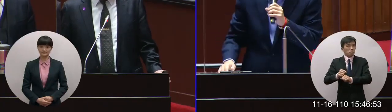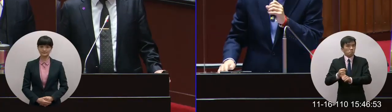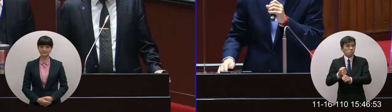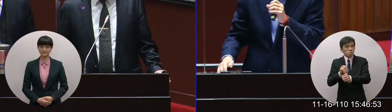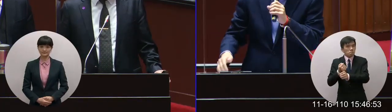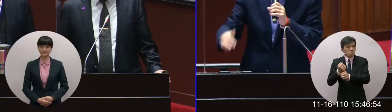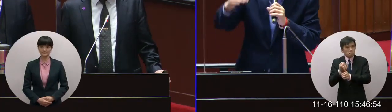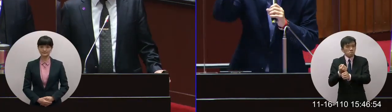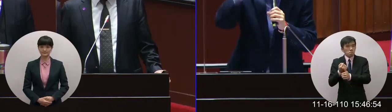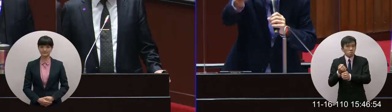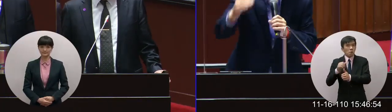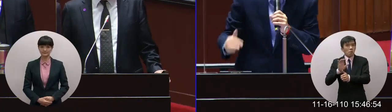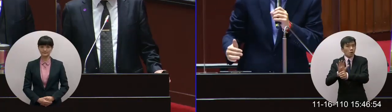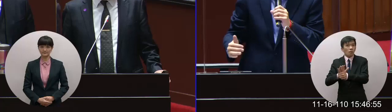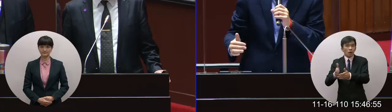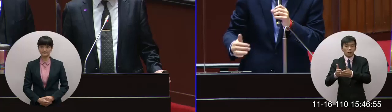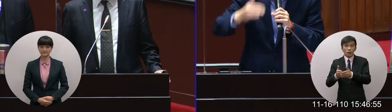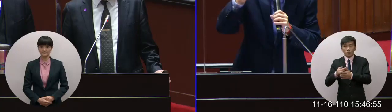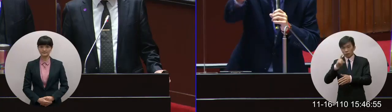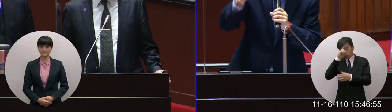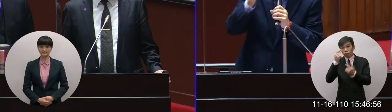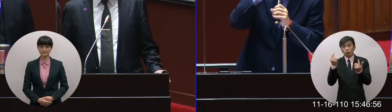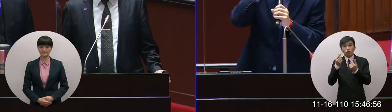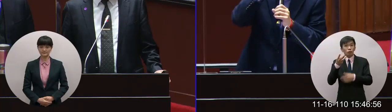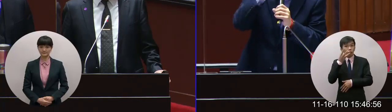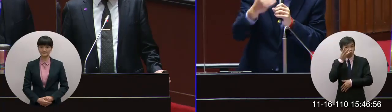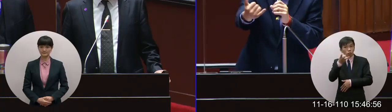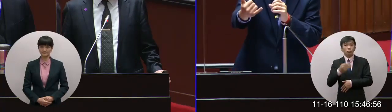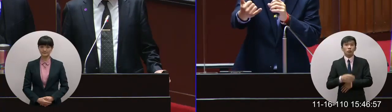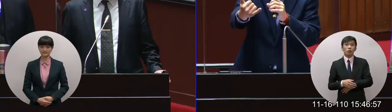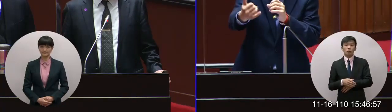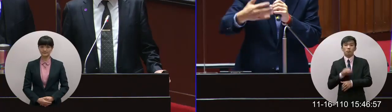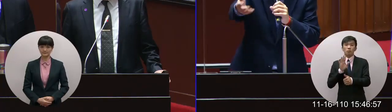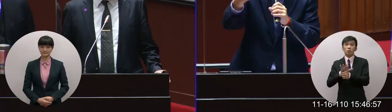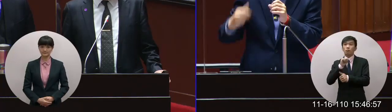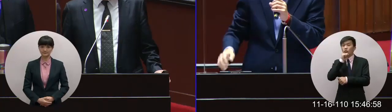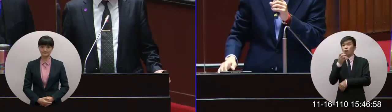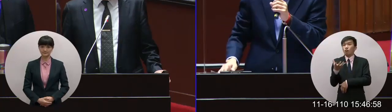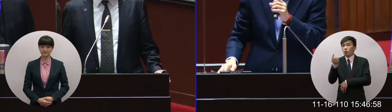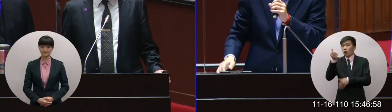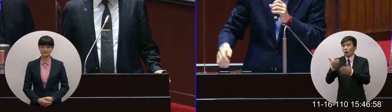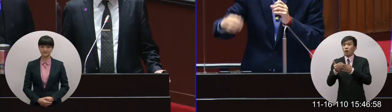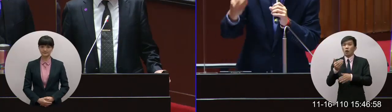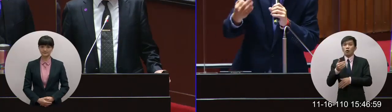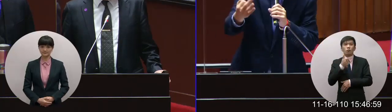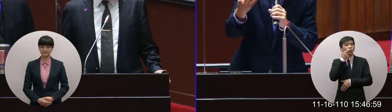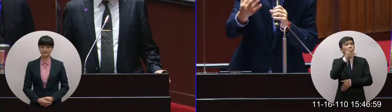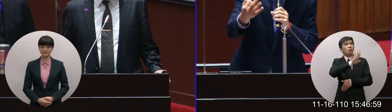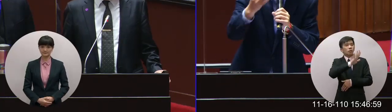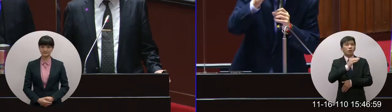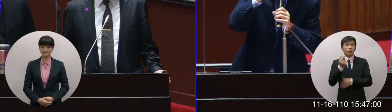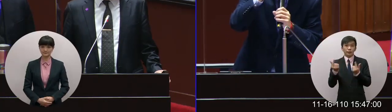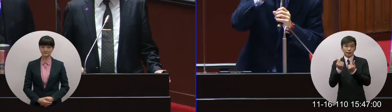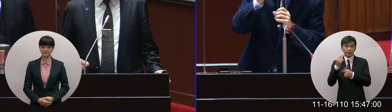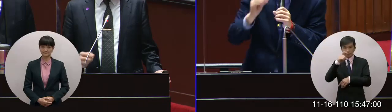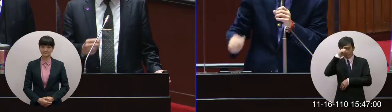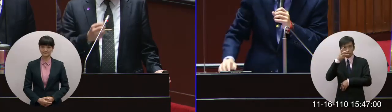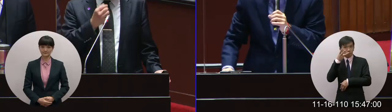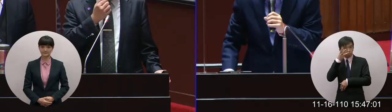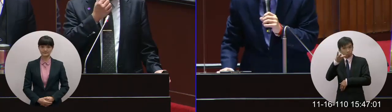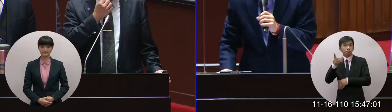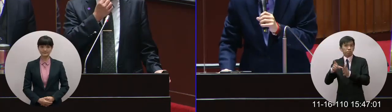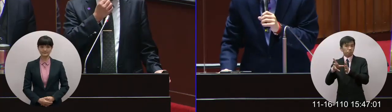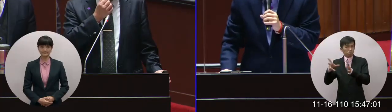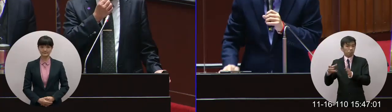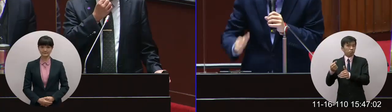把關嘛就是說我要三個月為台灣的權益不要說六個月嘛六個月有時候做不到好歹把個三個月的關